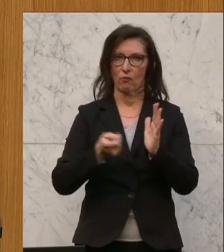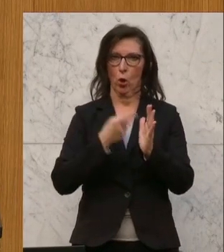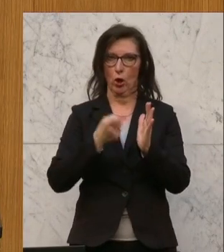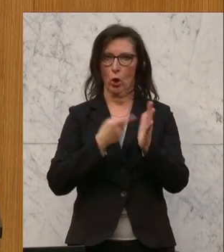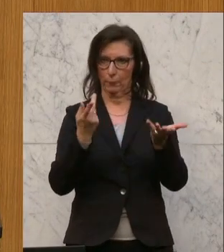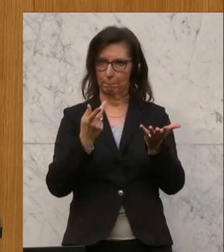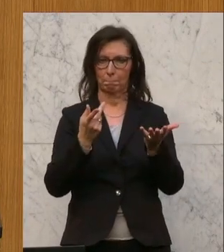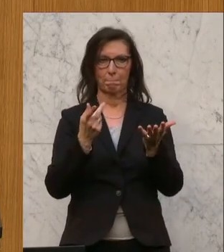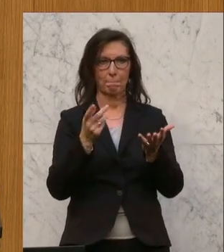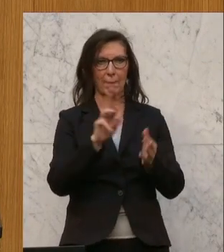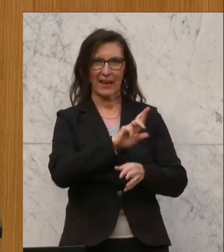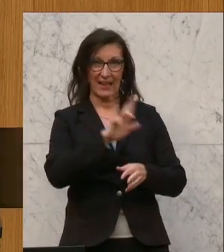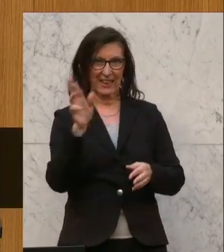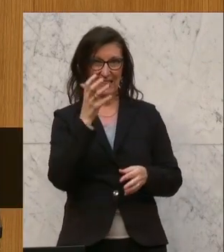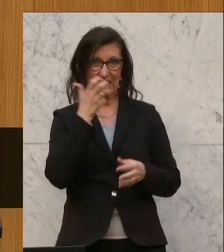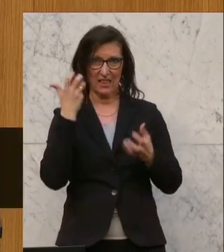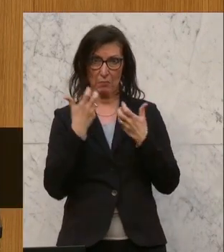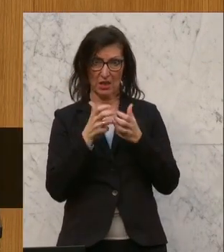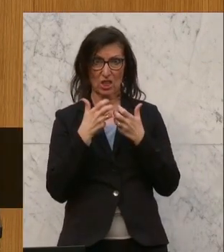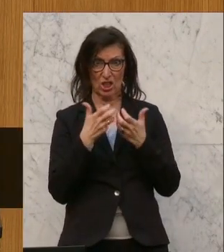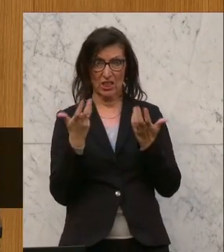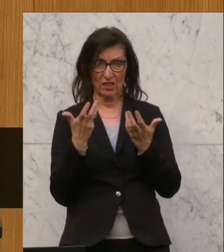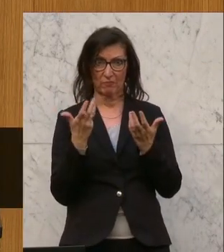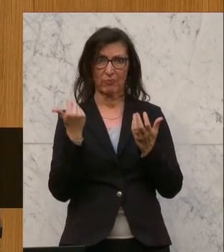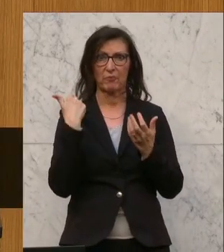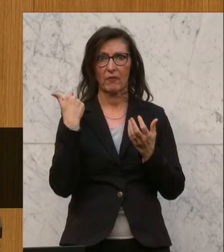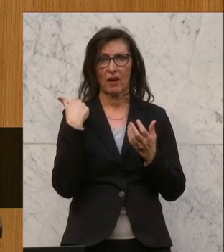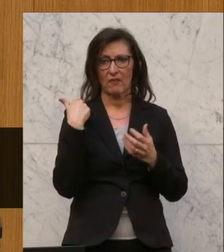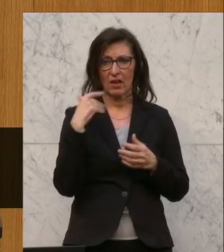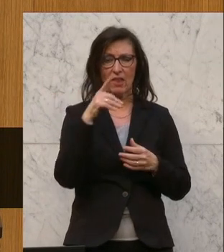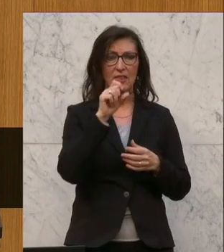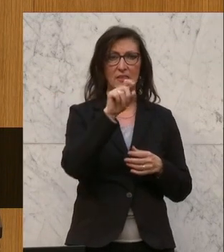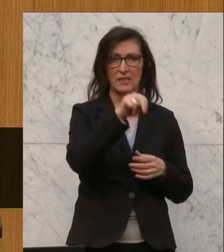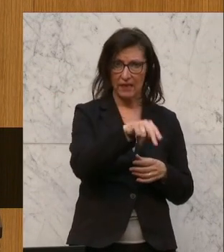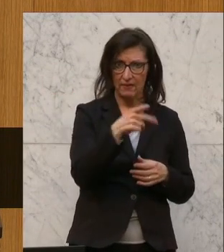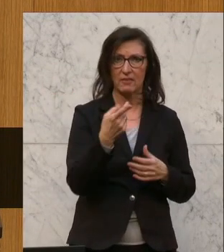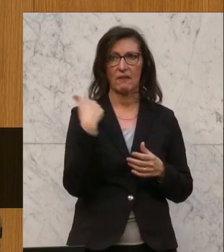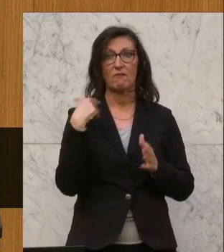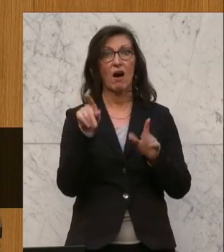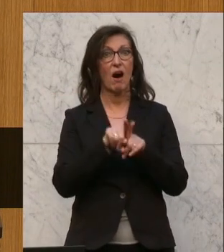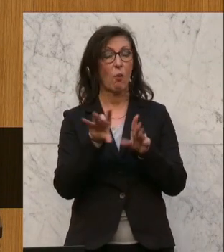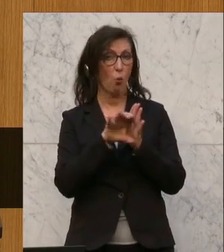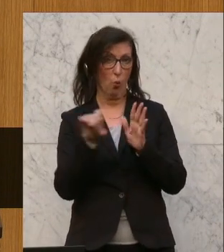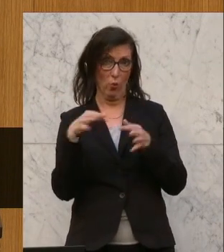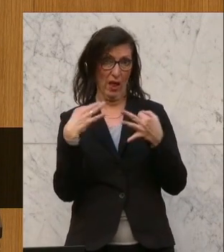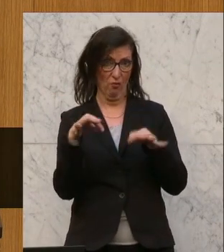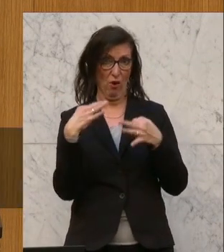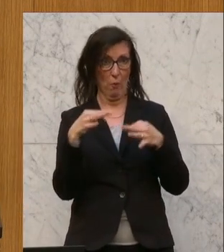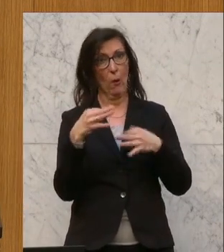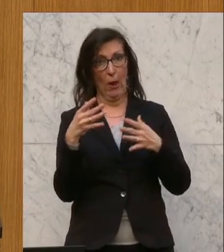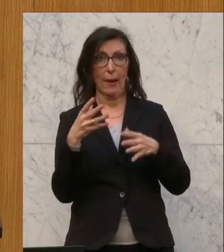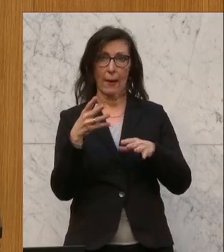rechtsextreme Vorfälle in der NS-Meldestelle bei der DSN auch mittels Online-Formularkund zu tun.